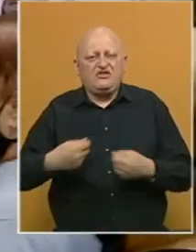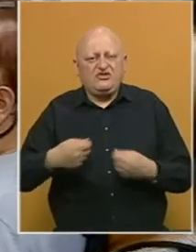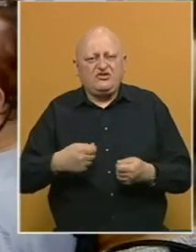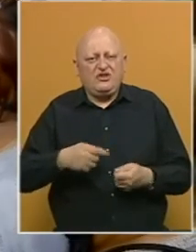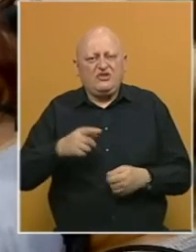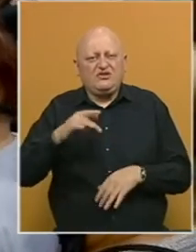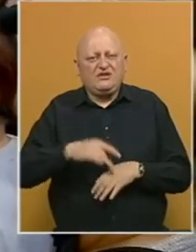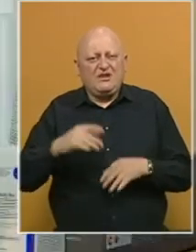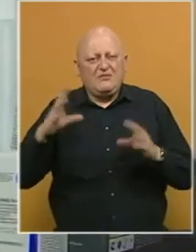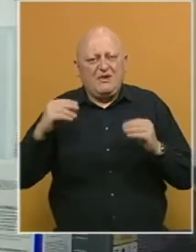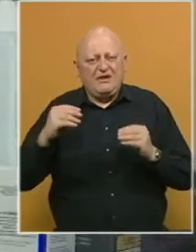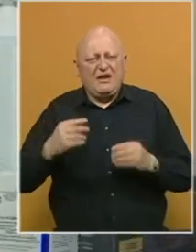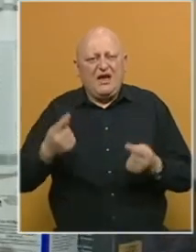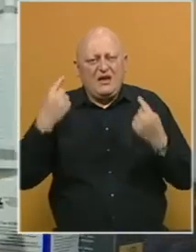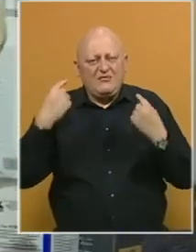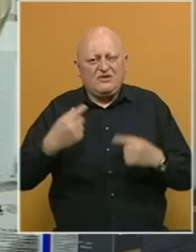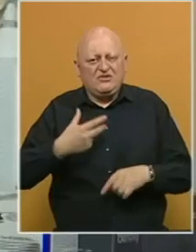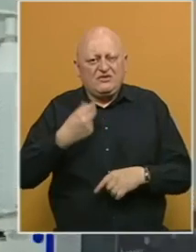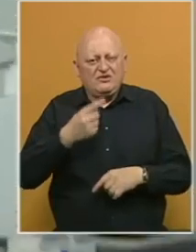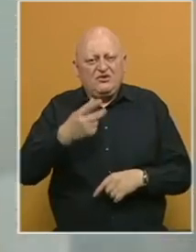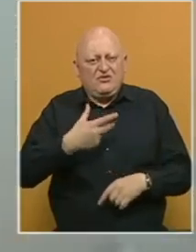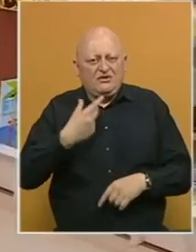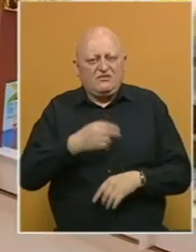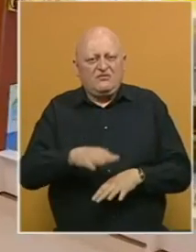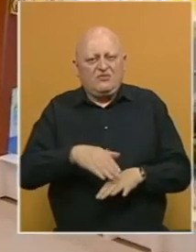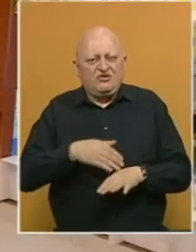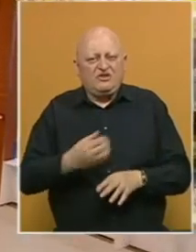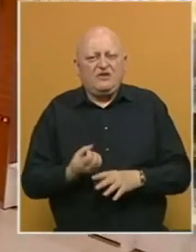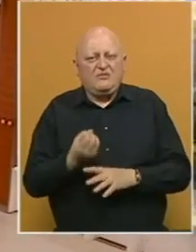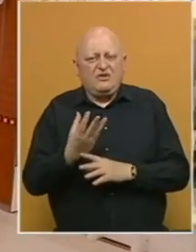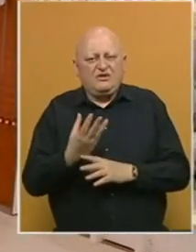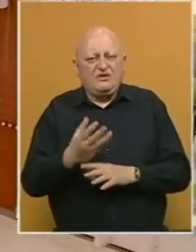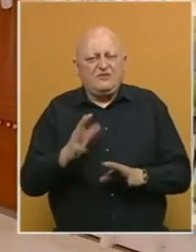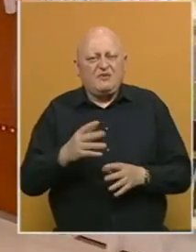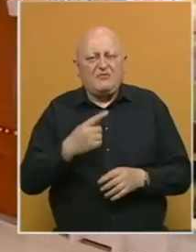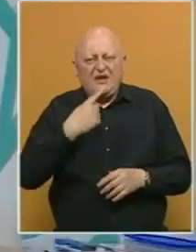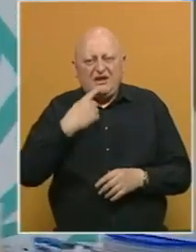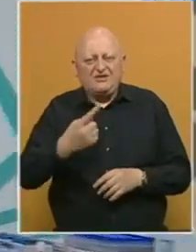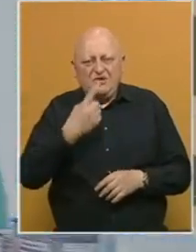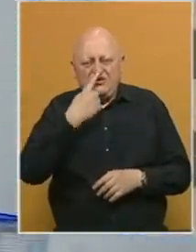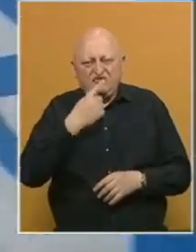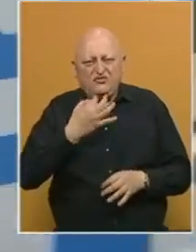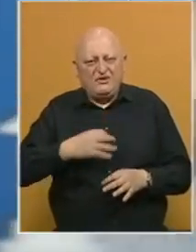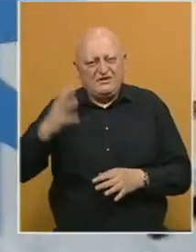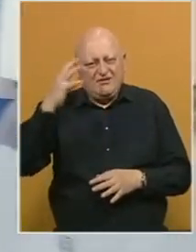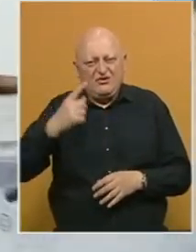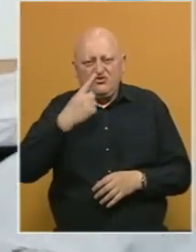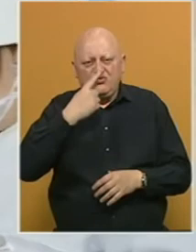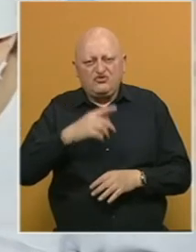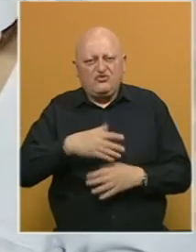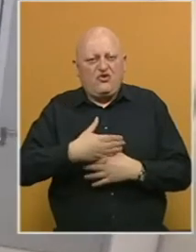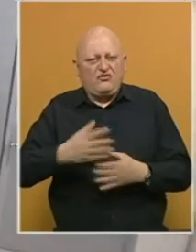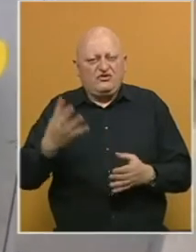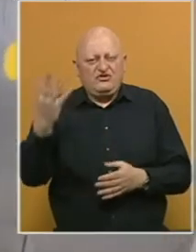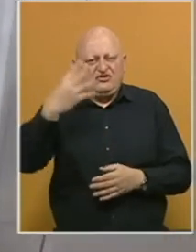domaće tržište do sredine marta, a masovne vakcinacije ovom vakcinom počeće na proljeće. Prema riječima ruskog premijera, u Rusiji je već